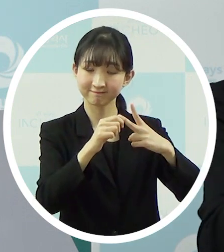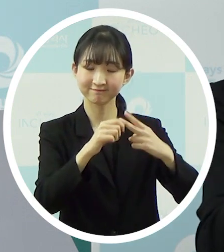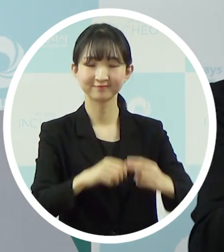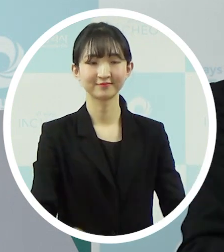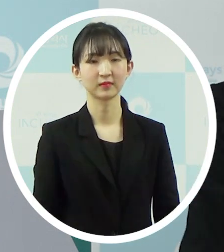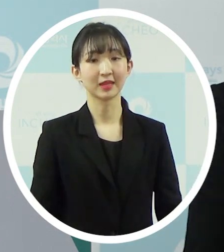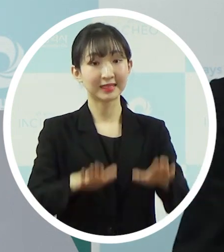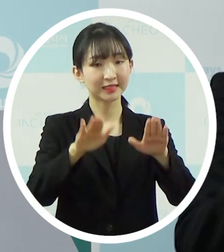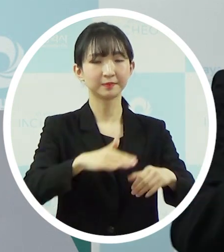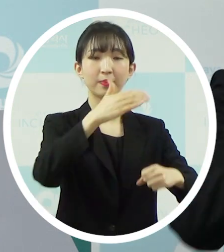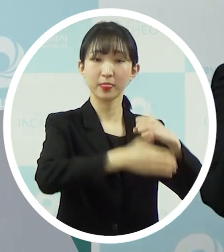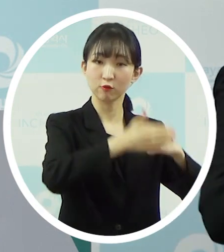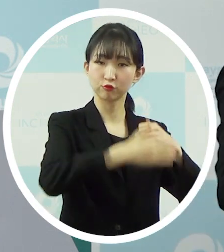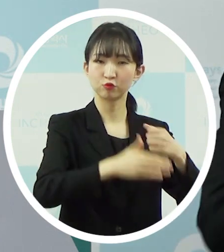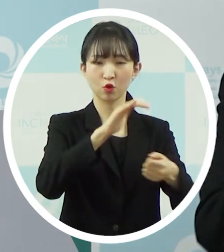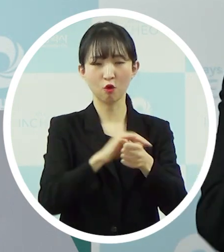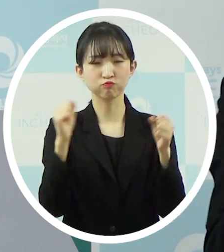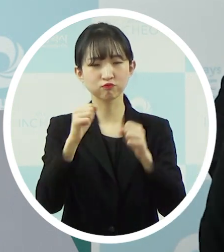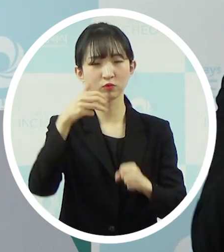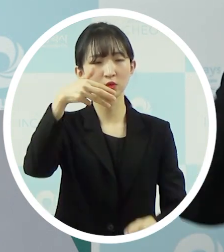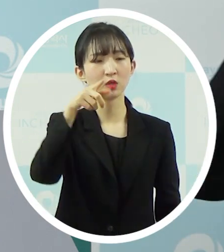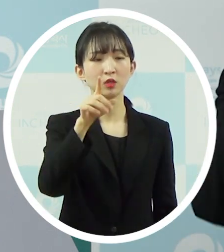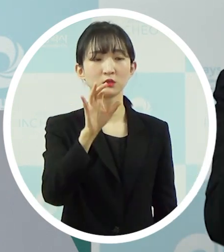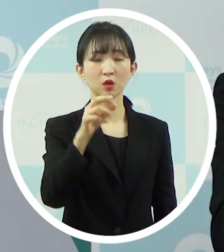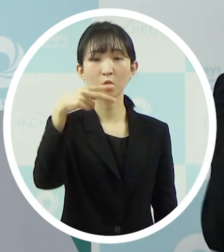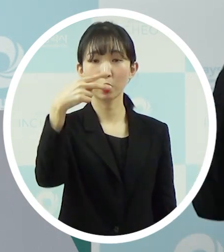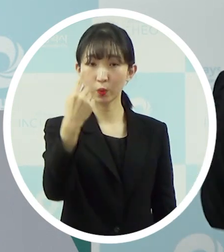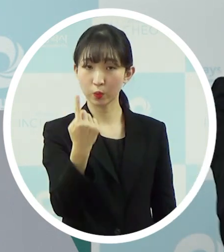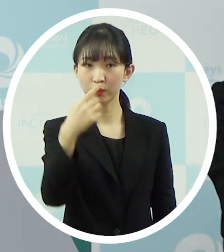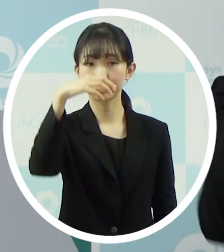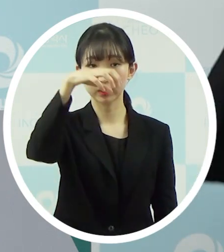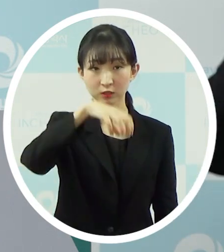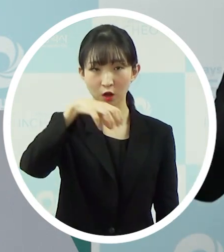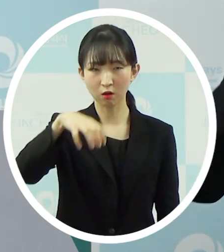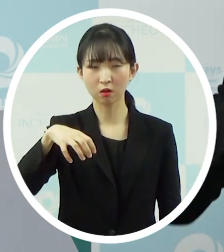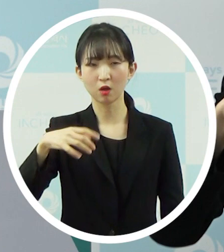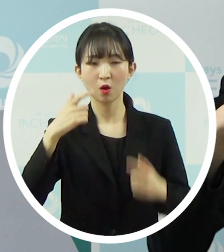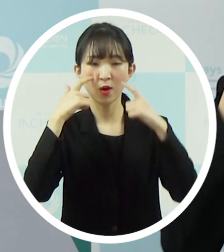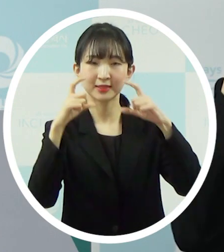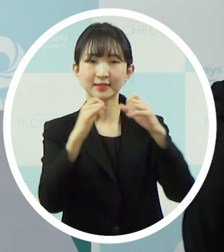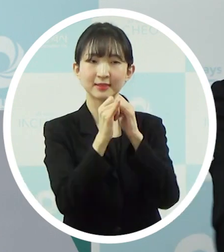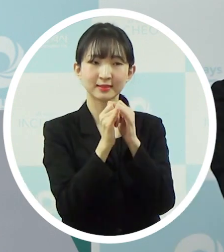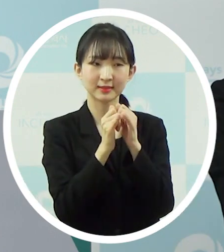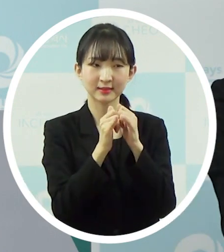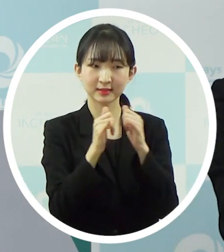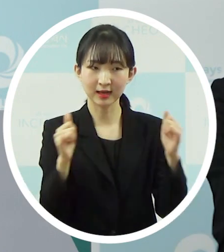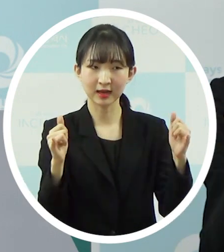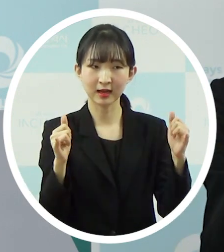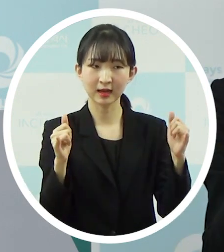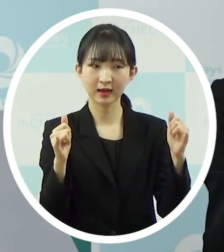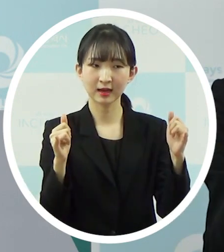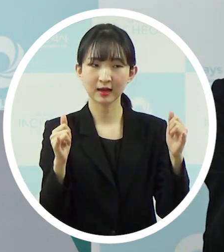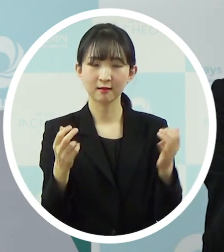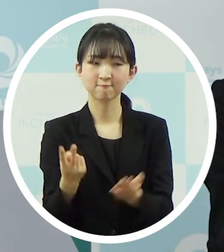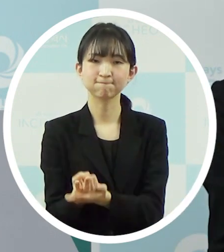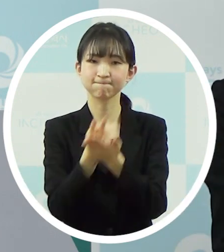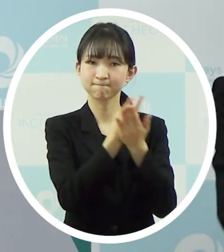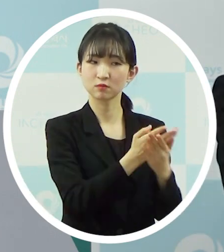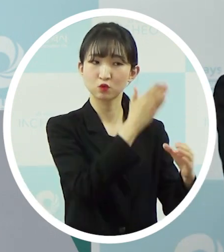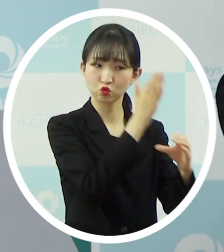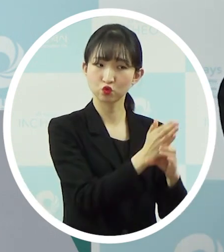지금 대구하고 광고 청도에서 국빈자를 전원 조치하고 있는데